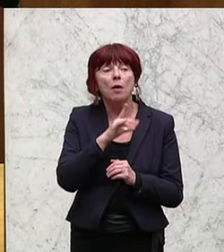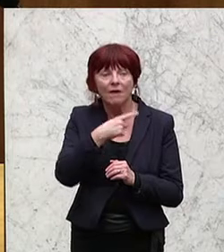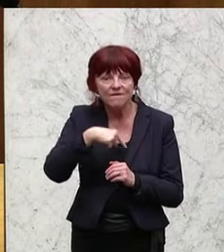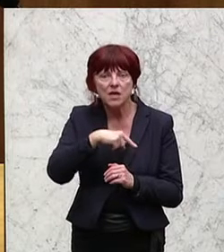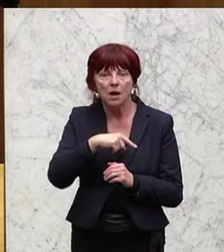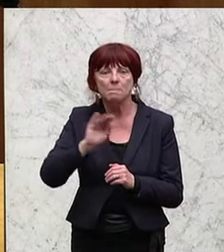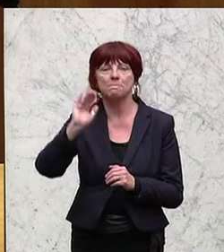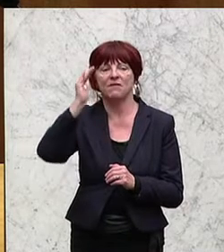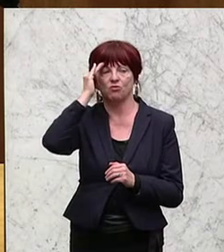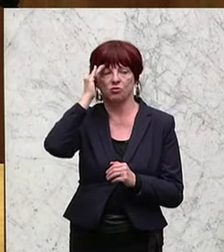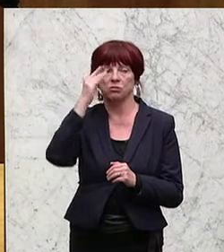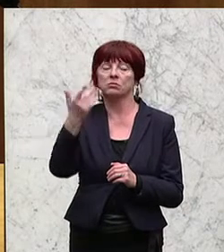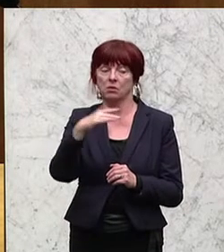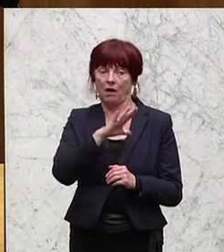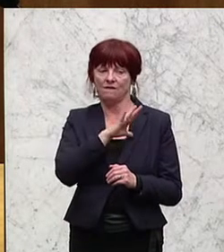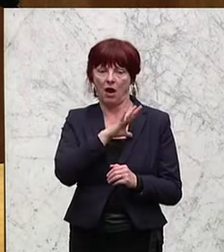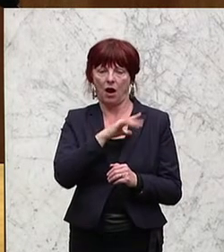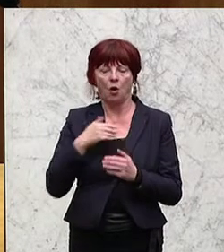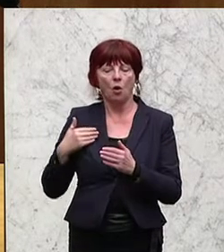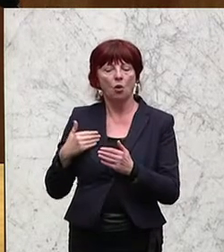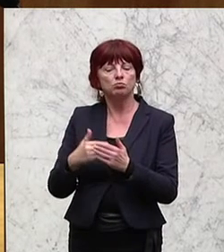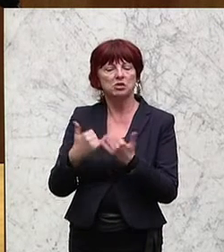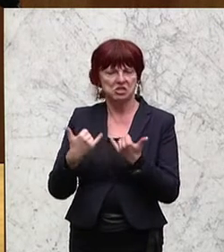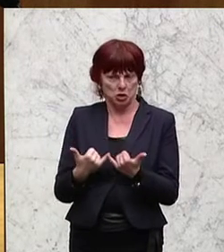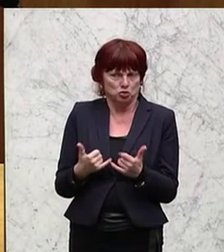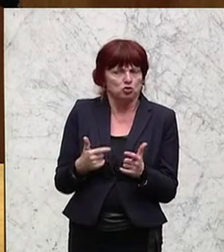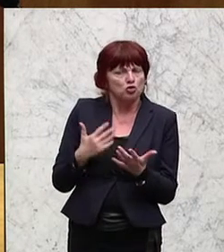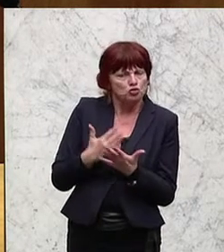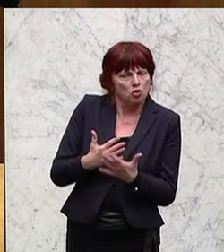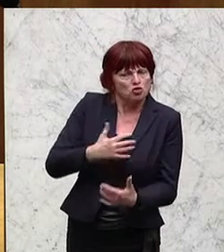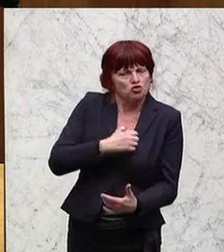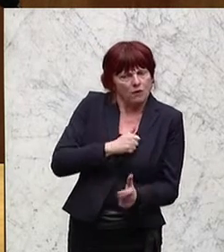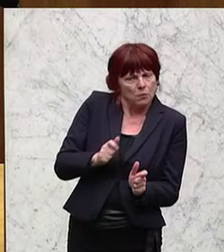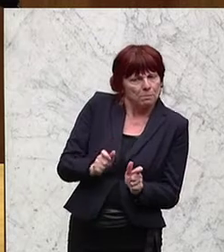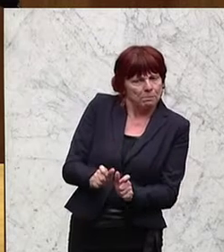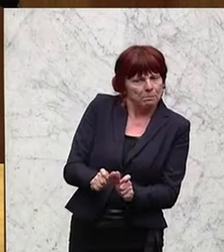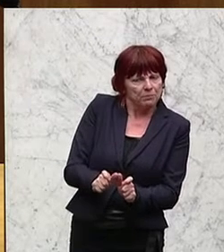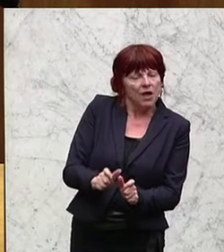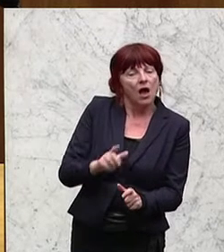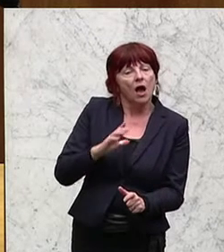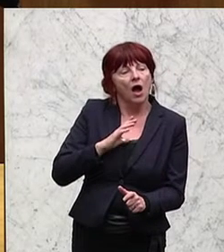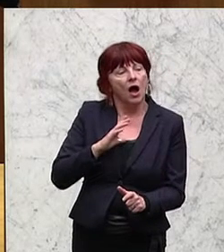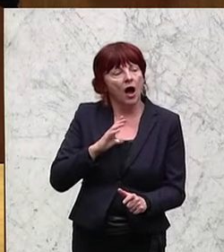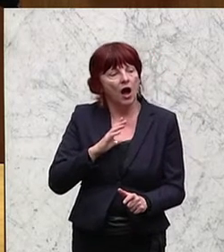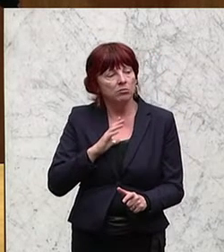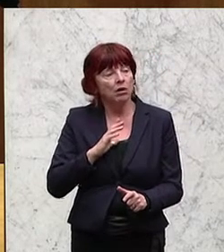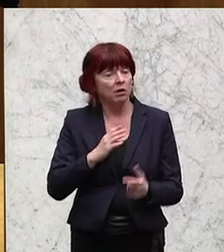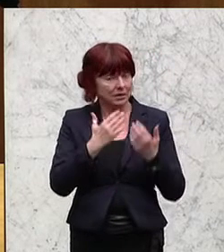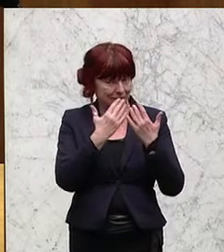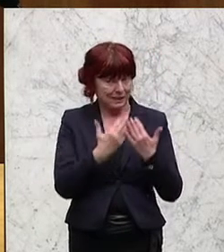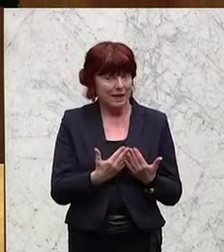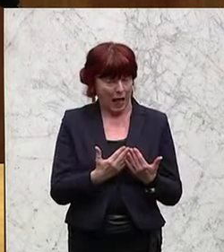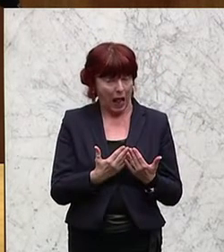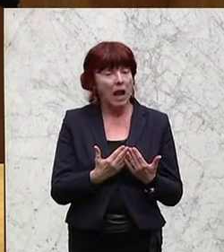Gefahren bewusst und bis jetzt konnte man das bewältigen. Und es ist die Zahl an Inhaftierten nicht gering, die wir haben.